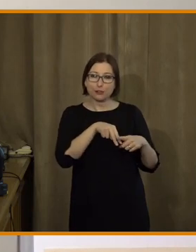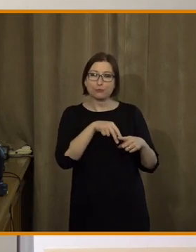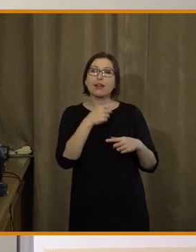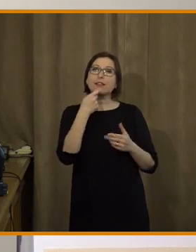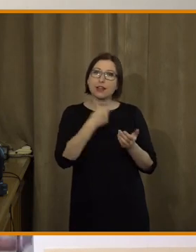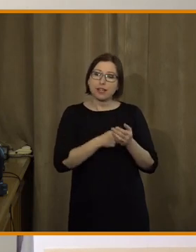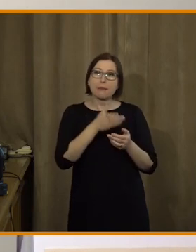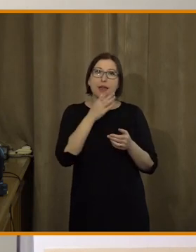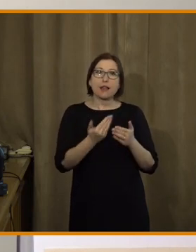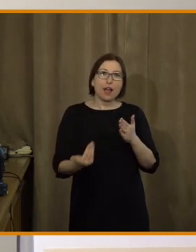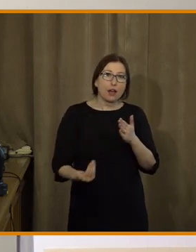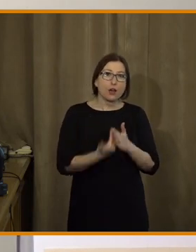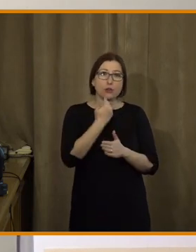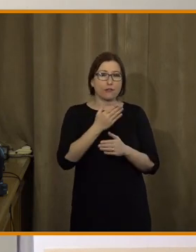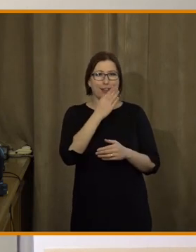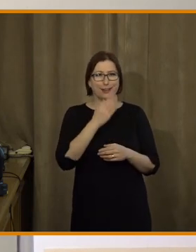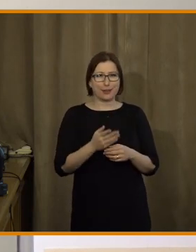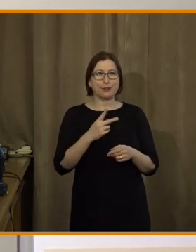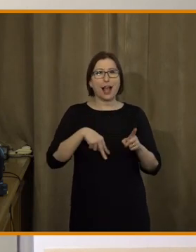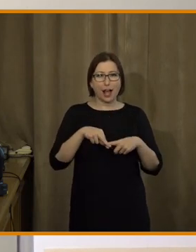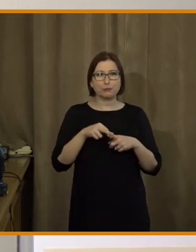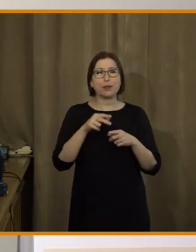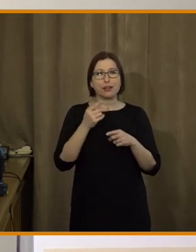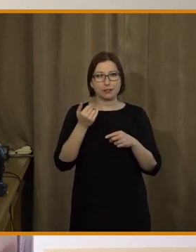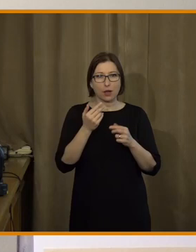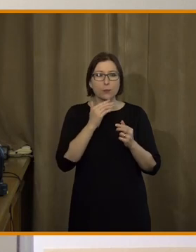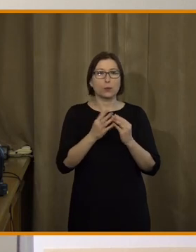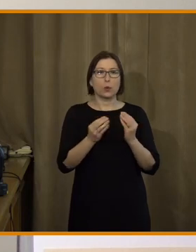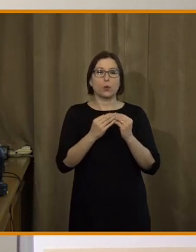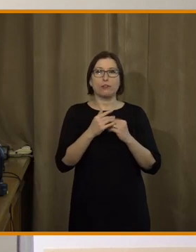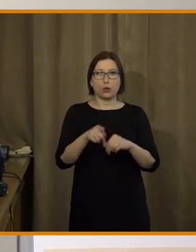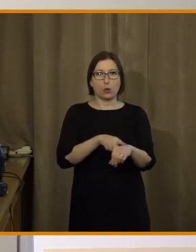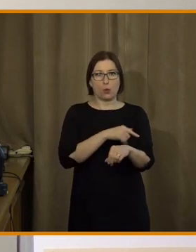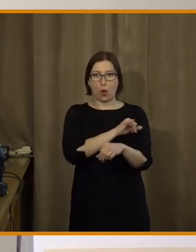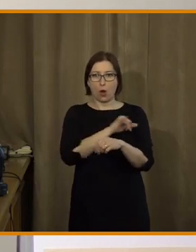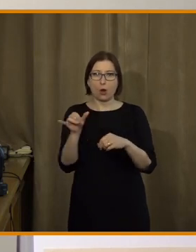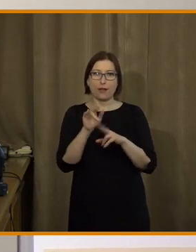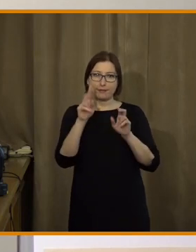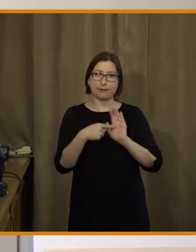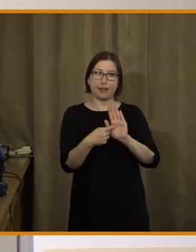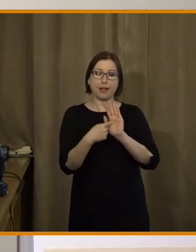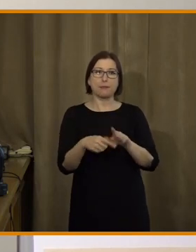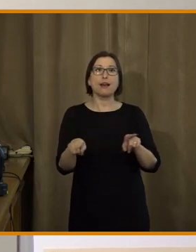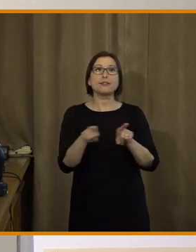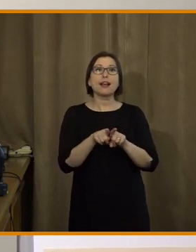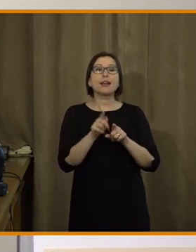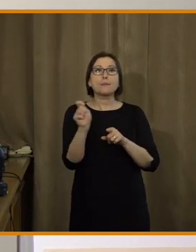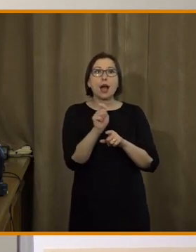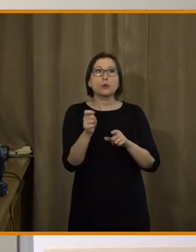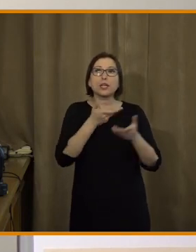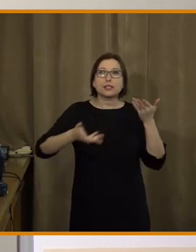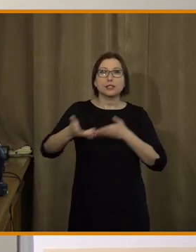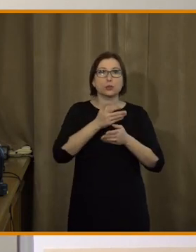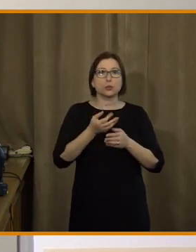pro vás jednak nemusí být tak nové, protože Alžběta o tom mluví dlouhodobě a také bude prostor se doptat případně v